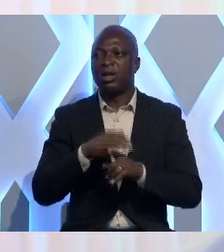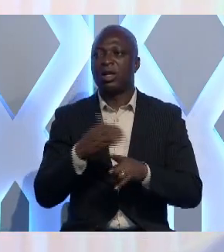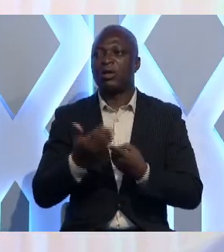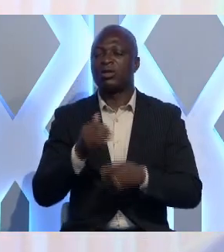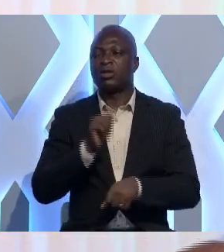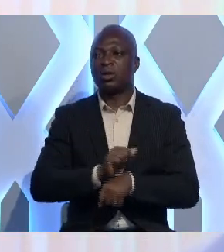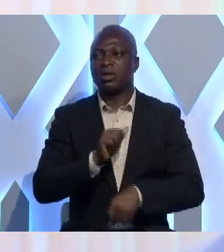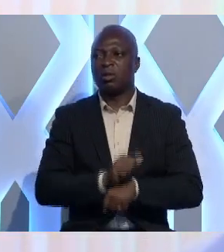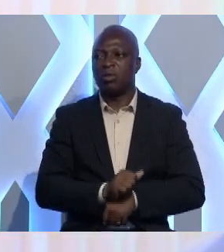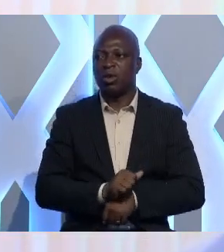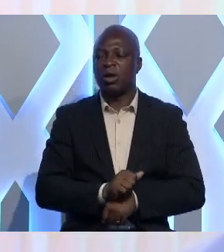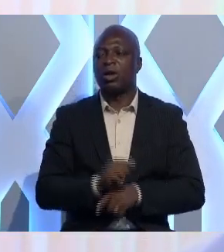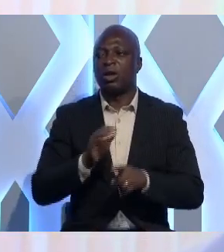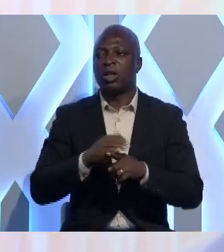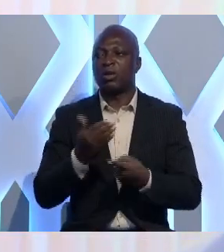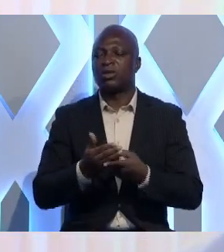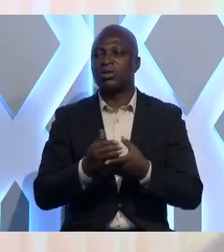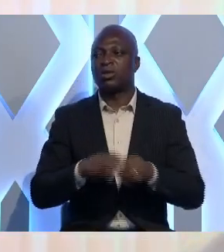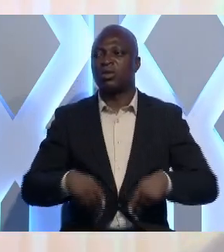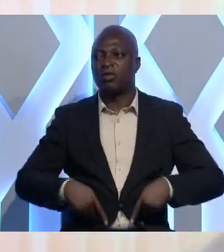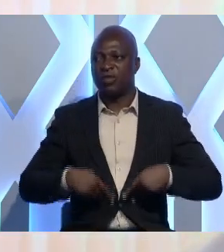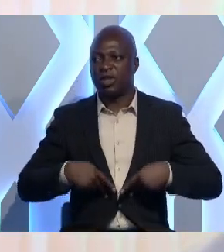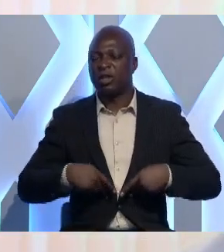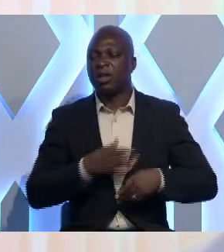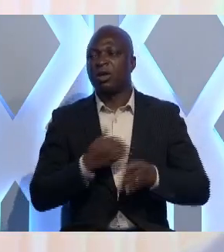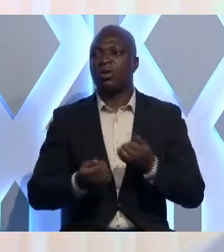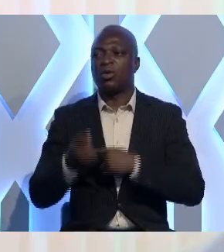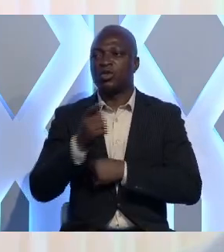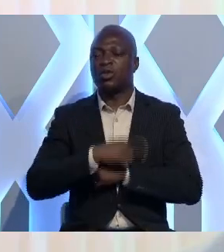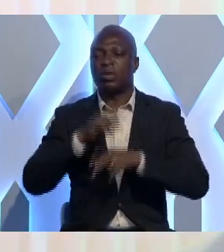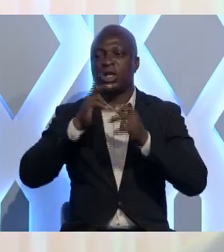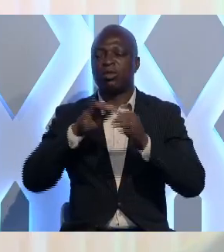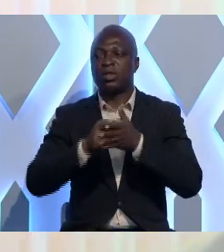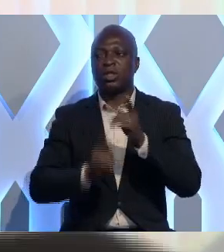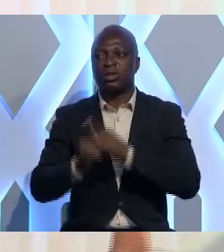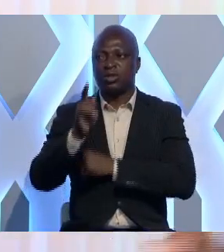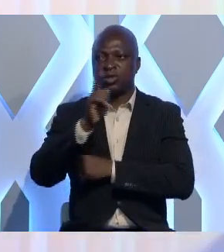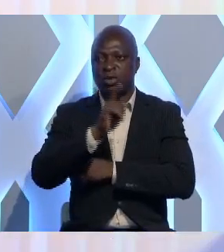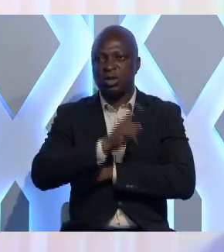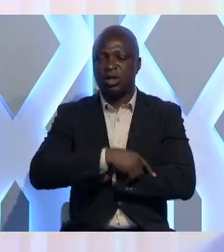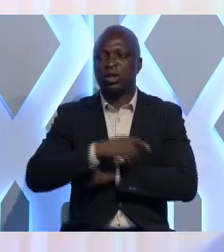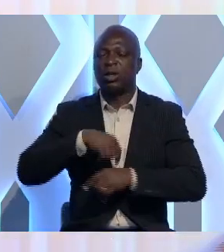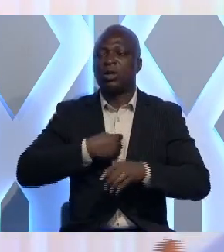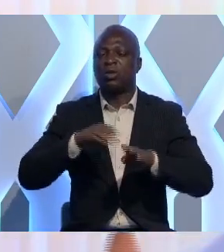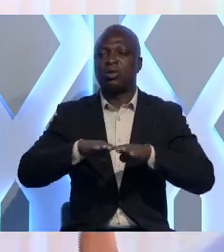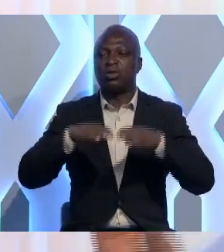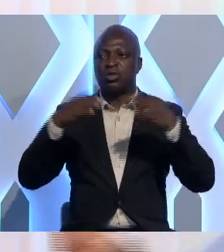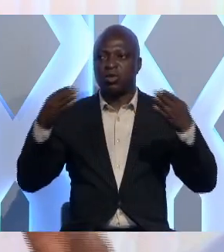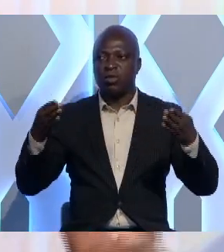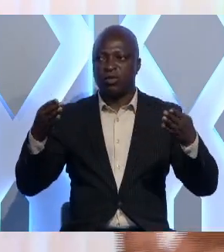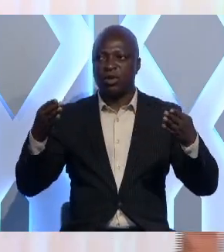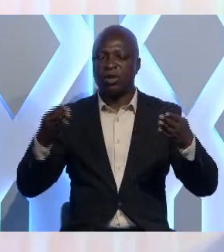'employabilité, les conditions de vie et aujourd'hui le thème de la journée nous ouvre un